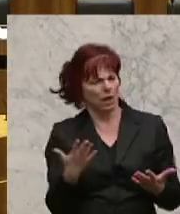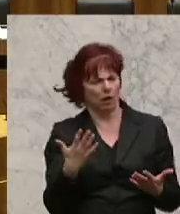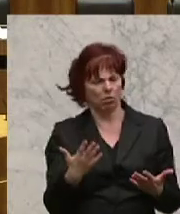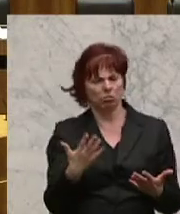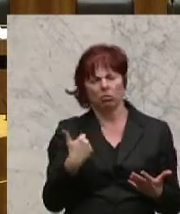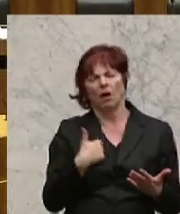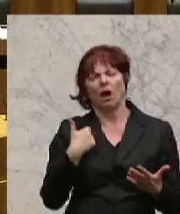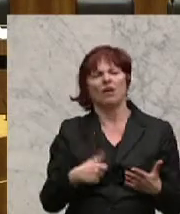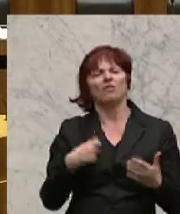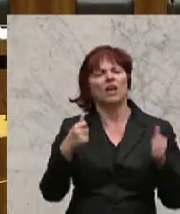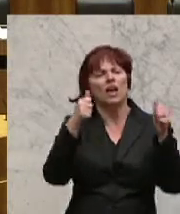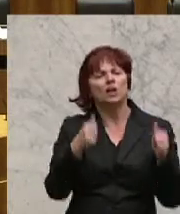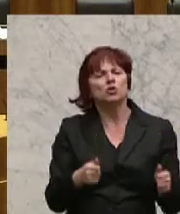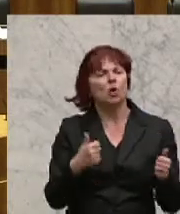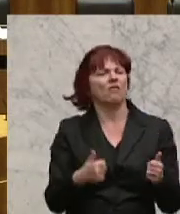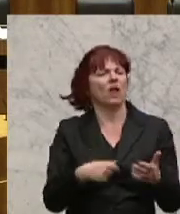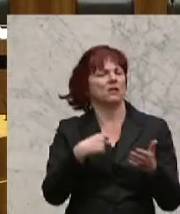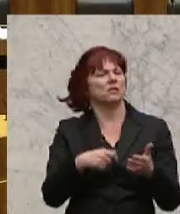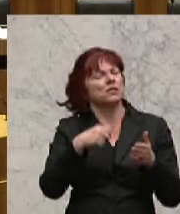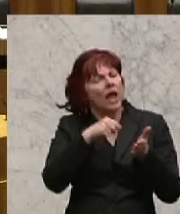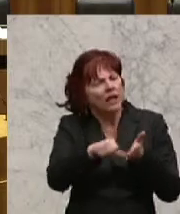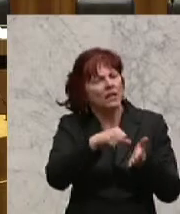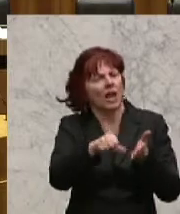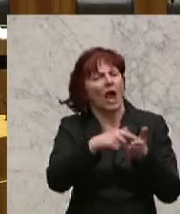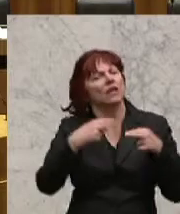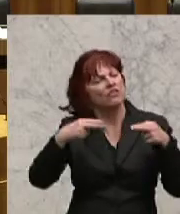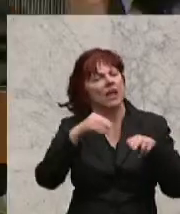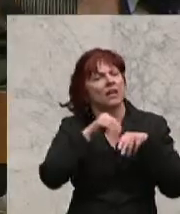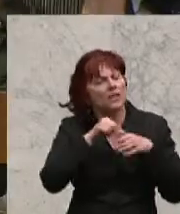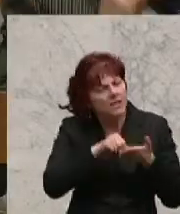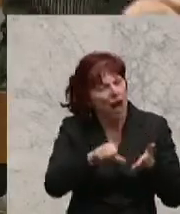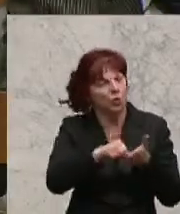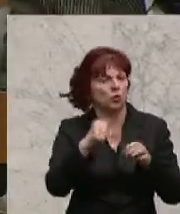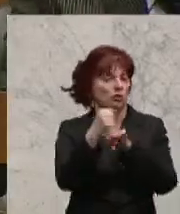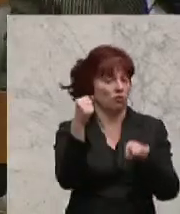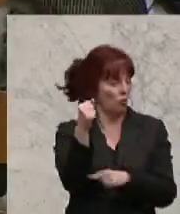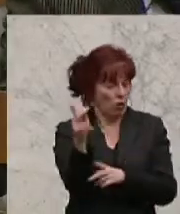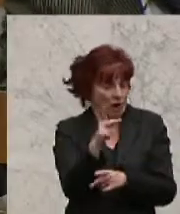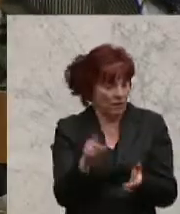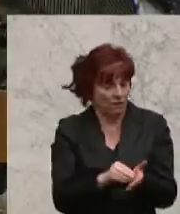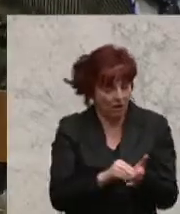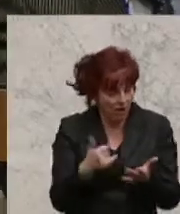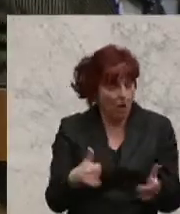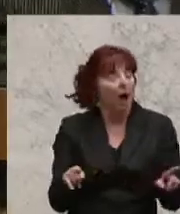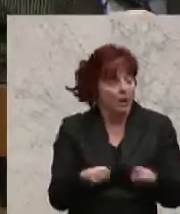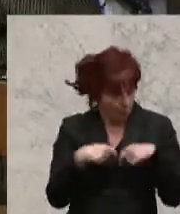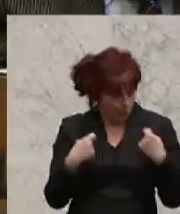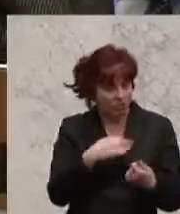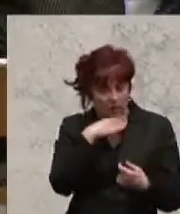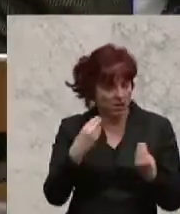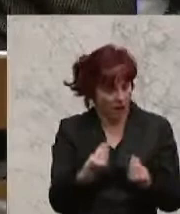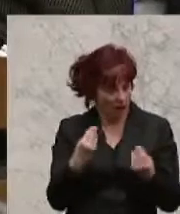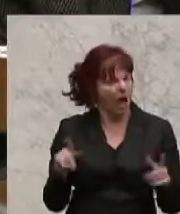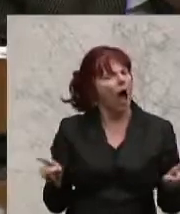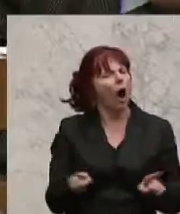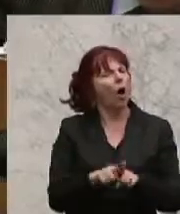nicht greift. Ja, das ist völlig richtig. Es wird sicherlich sehr viele Dinge zu bedenken geben, auch verfassungsrechtliche Probleme, die nicht, es ist nicht so einfach